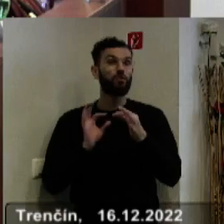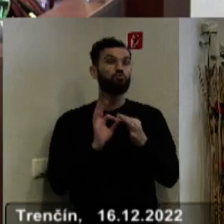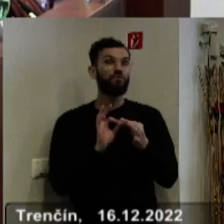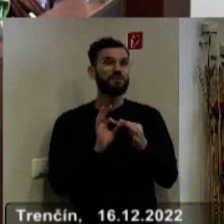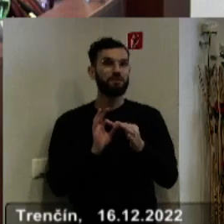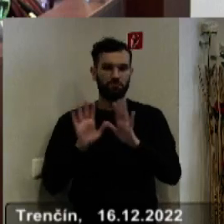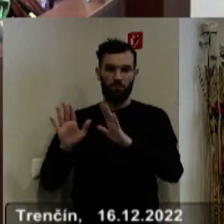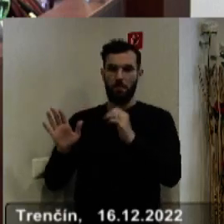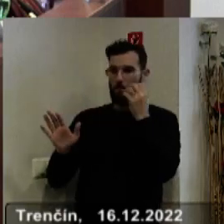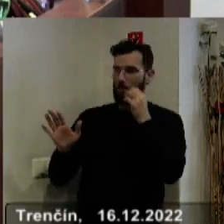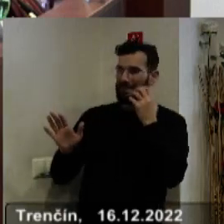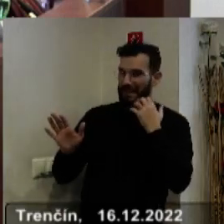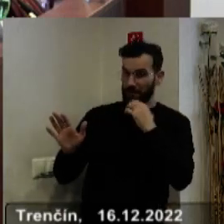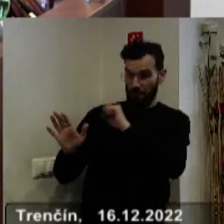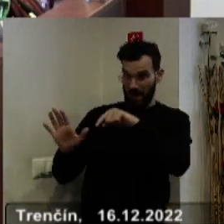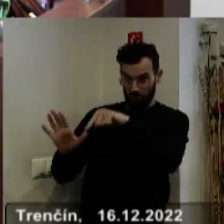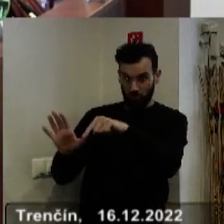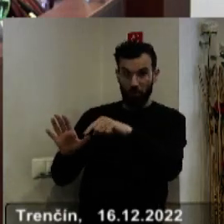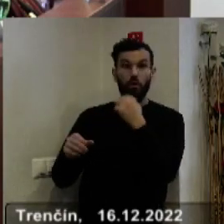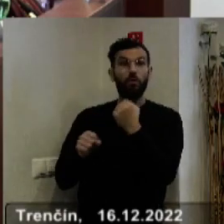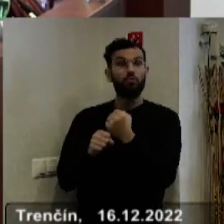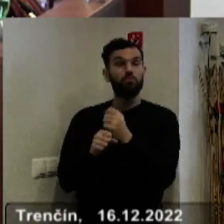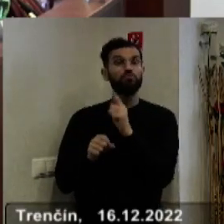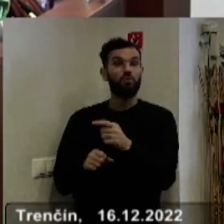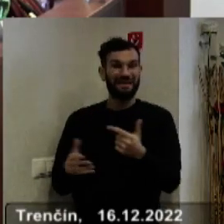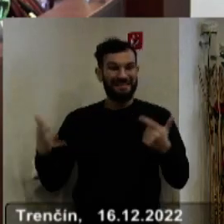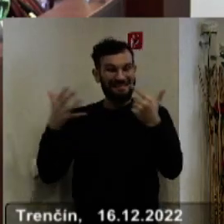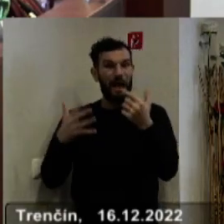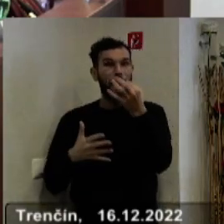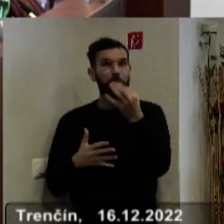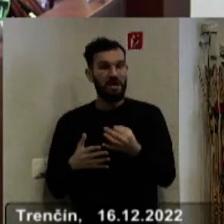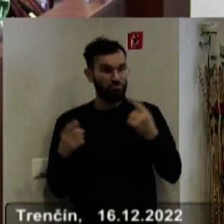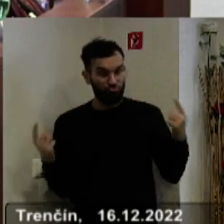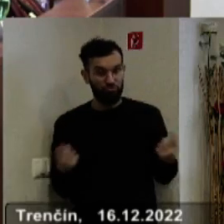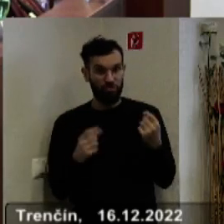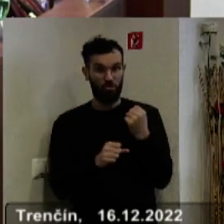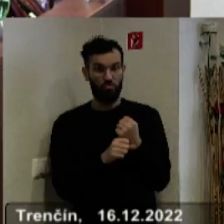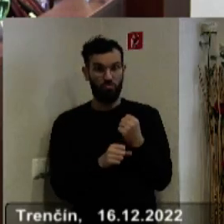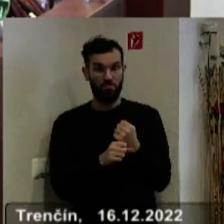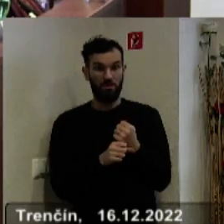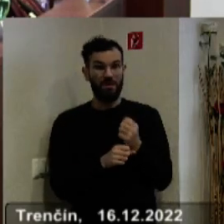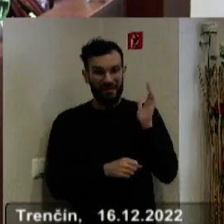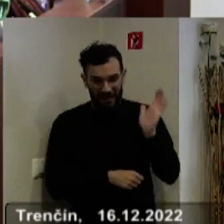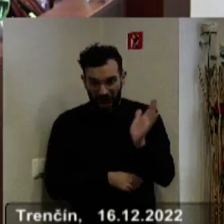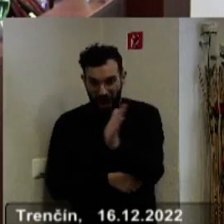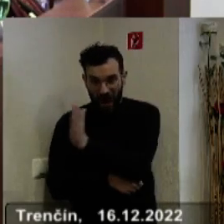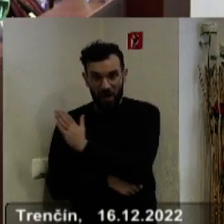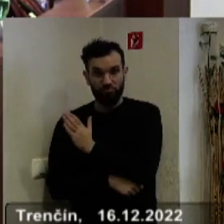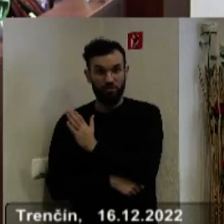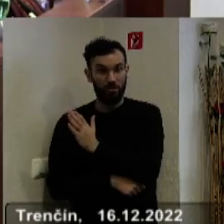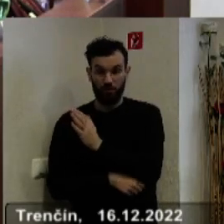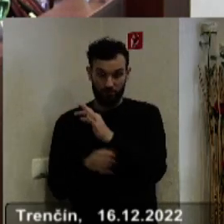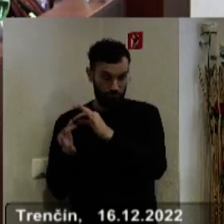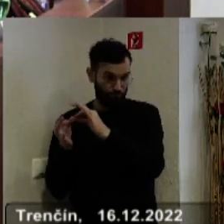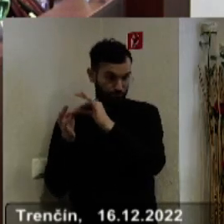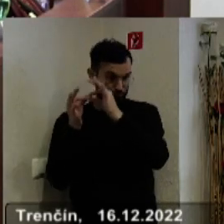územná miestná samozpráva vykonáva 70% kompetencií a činností pre každou jedného z nás od narodenia